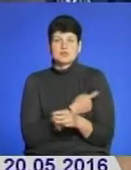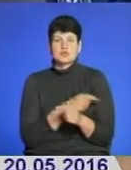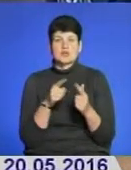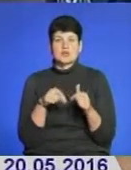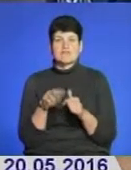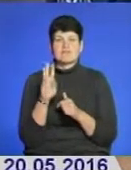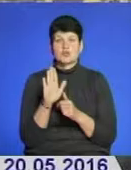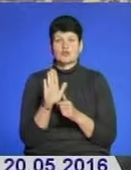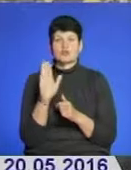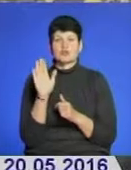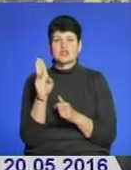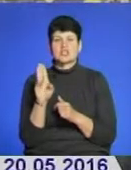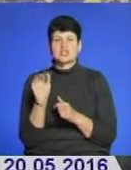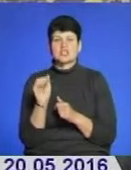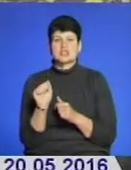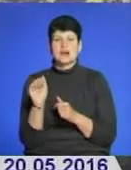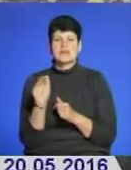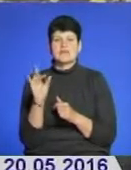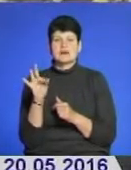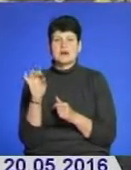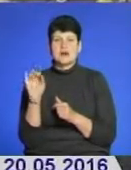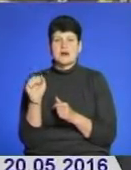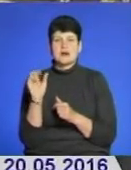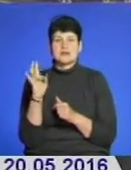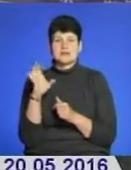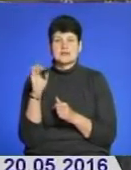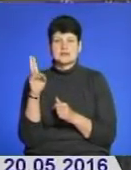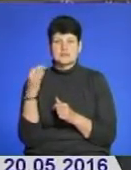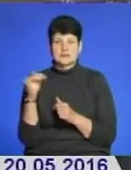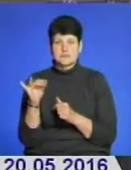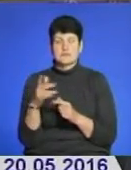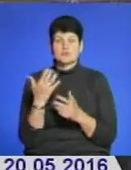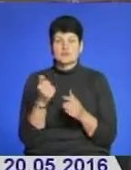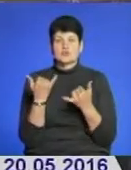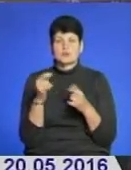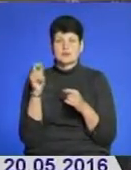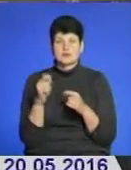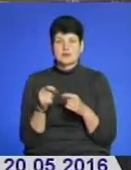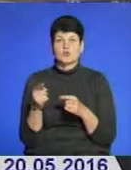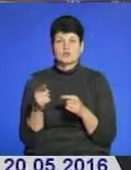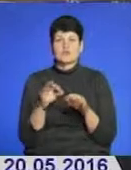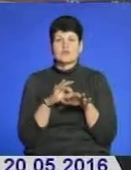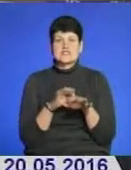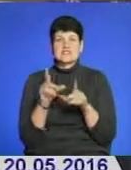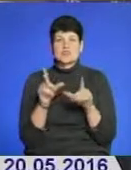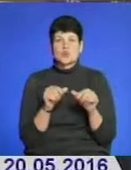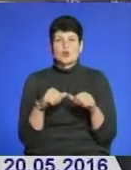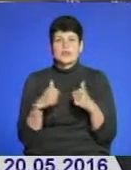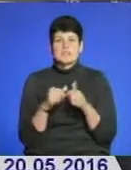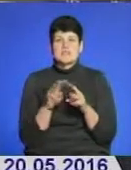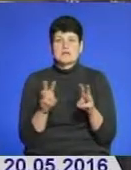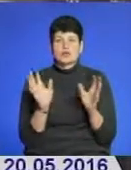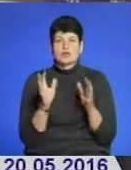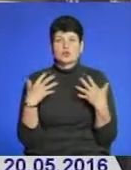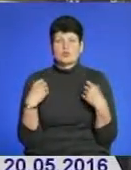Шафранський. Сьогодні ми на Тернопілі для того, щоб провести виїзну колегію Міністерства охорони здоров'я, яка буде присвячена